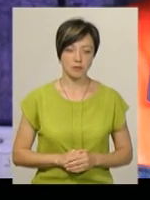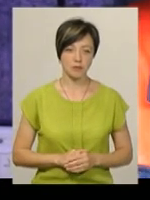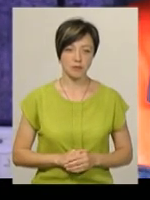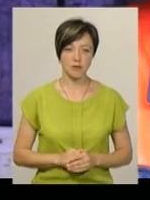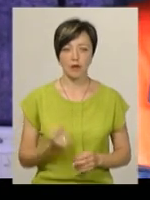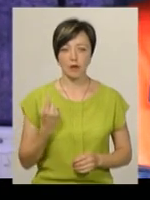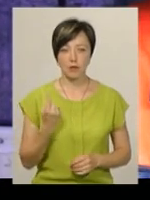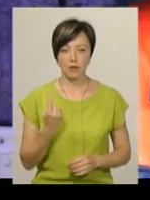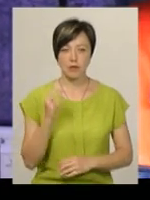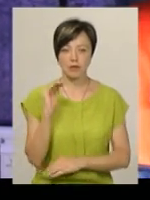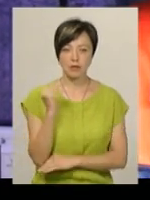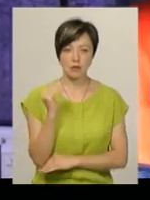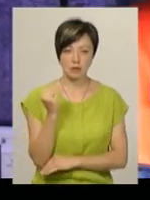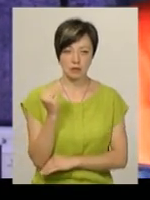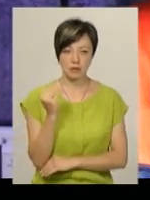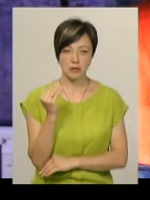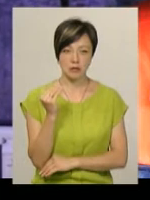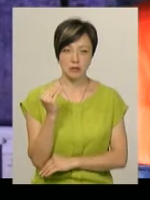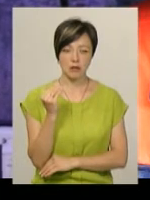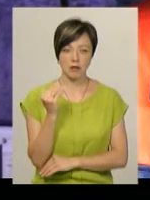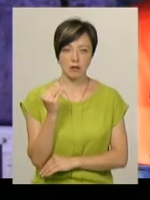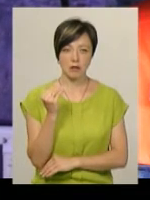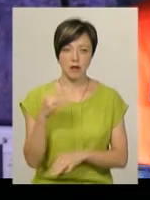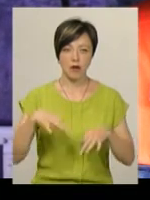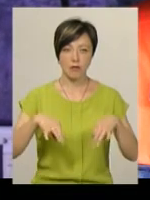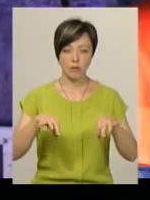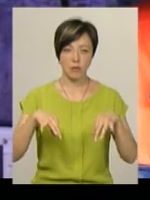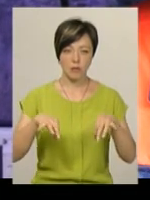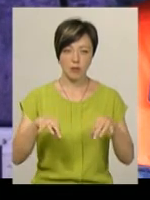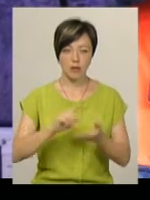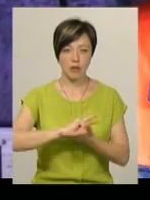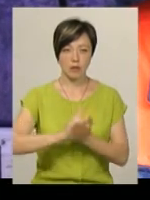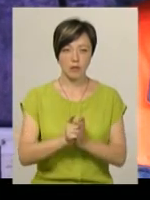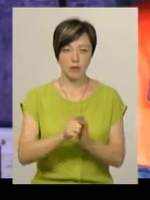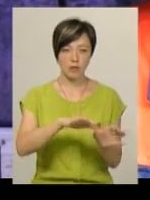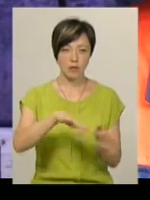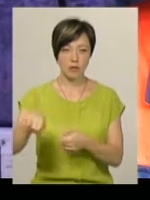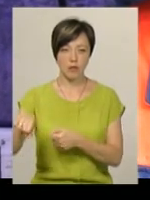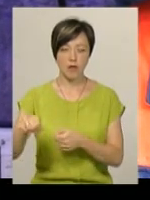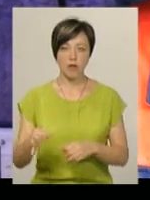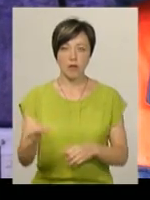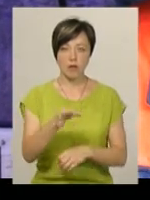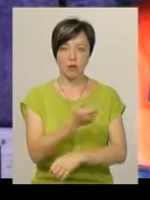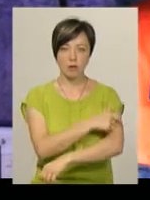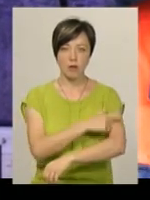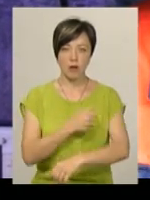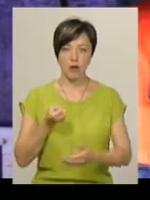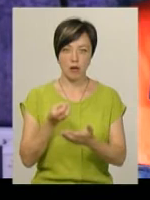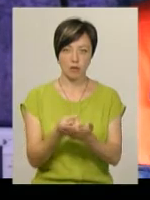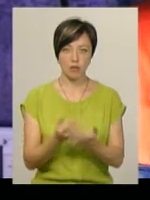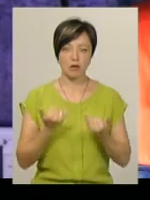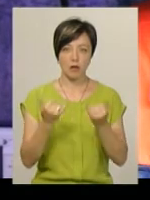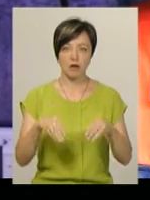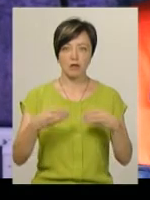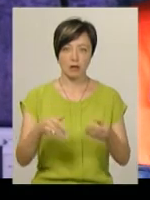Одна дитинка в легковику, її терміново забрали в обласну лікарню для